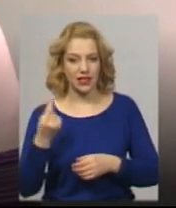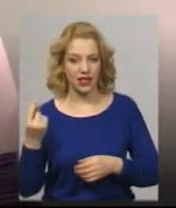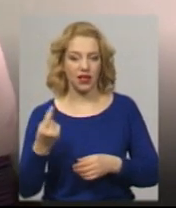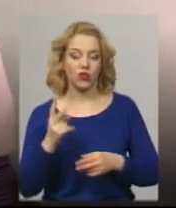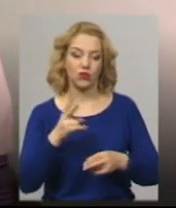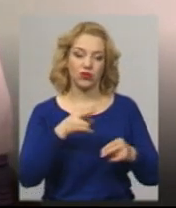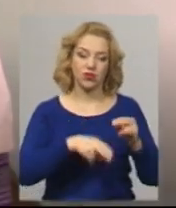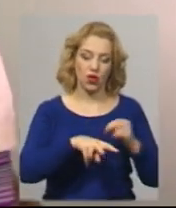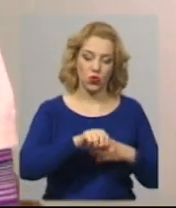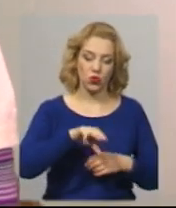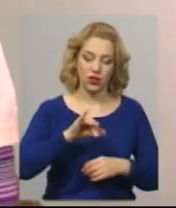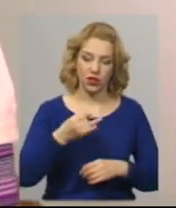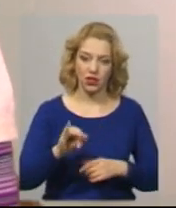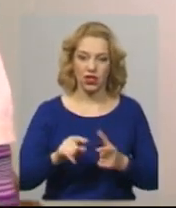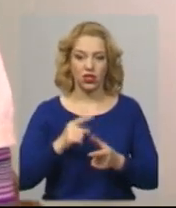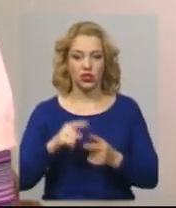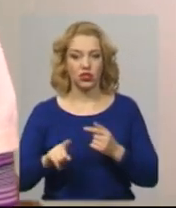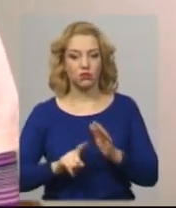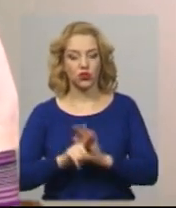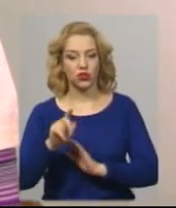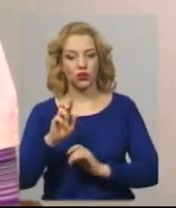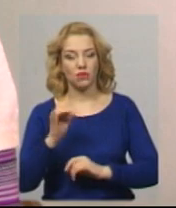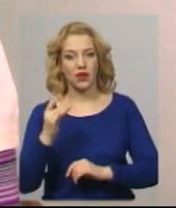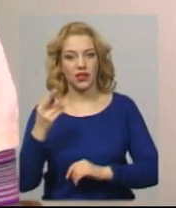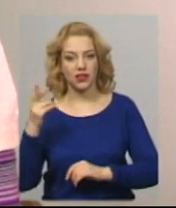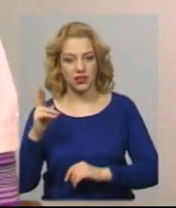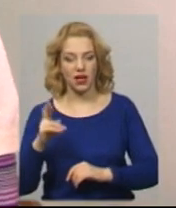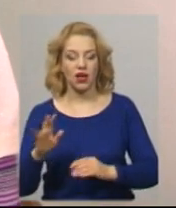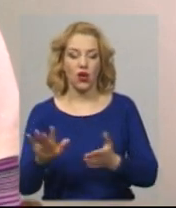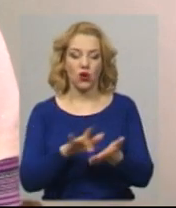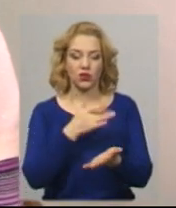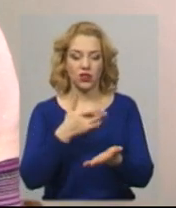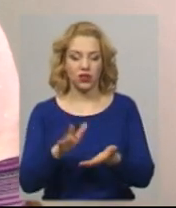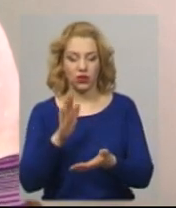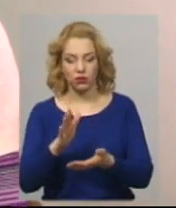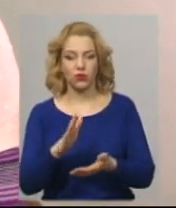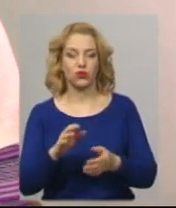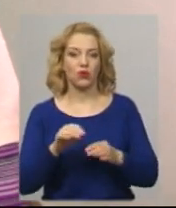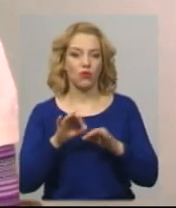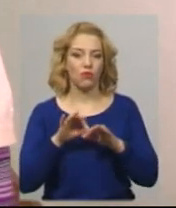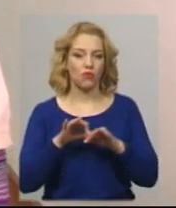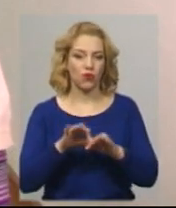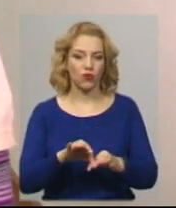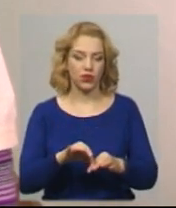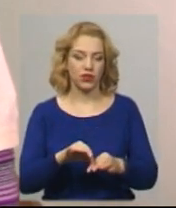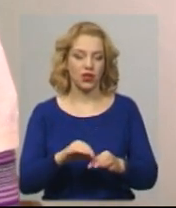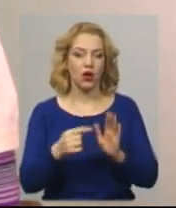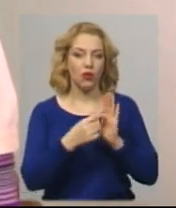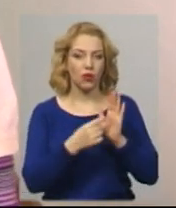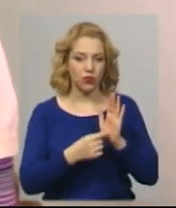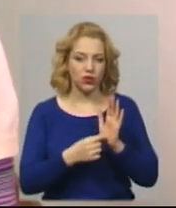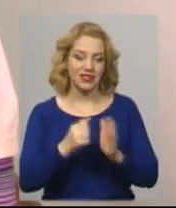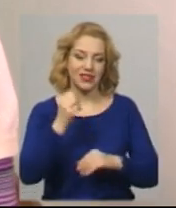кінці лютого чи на початку березня, розрахунки будуть проводити спропорційно старих і нових